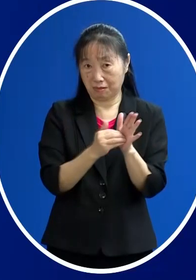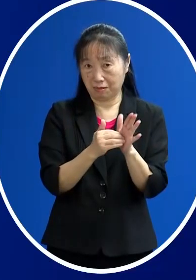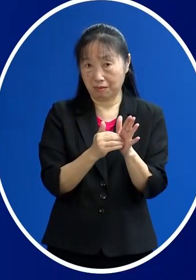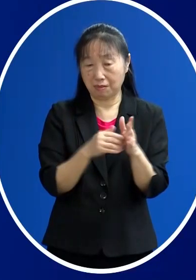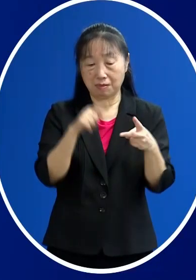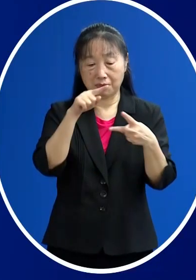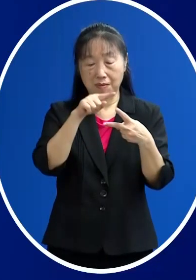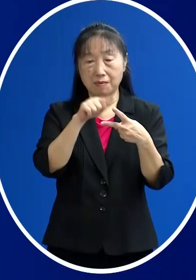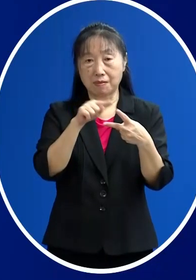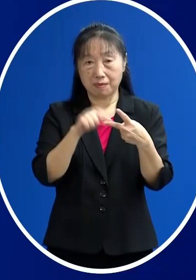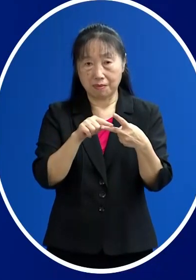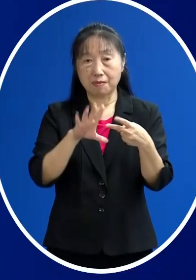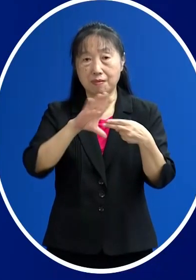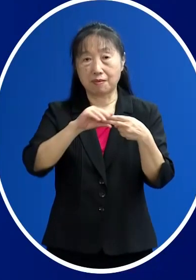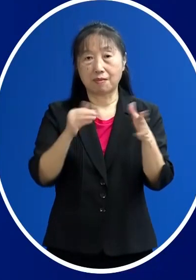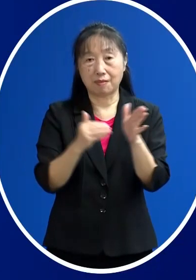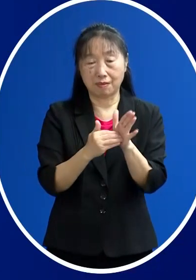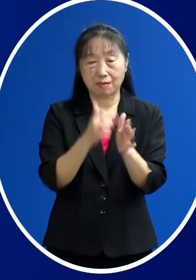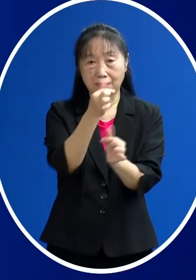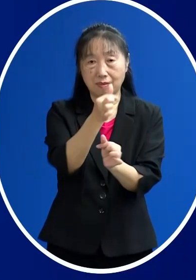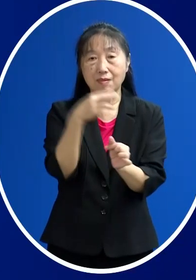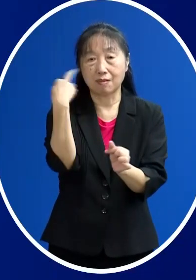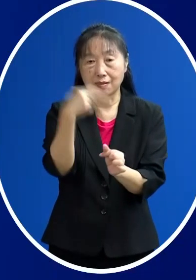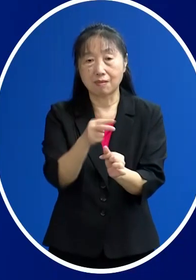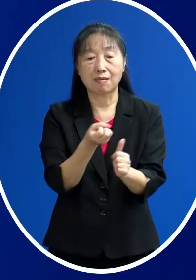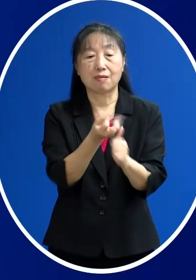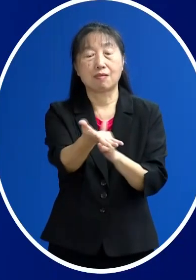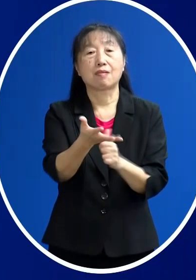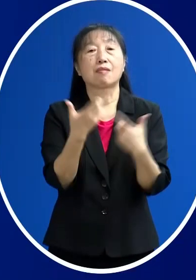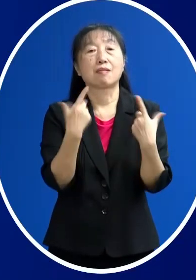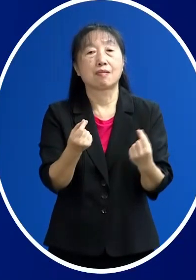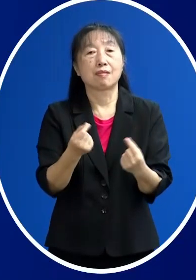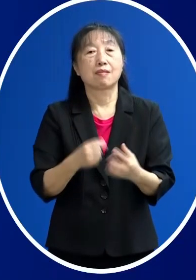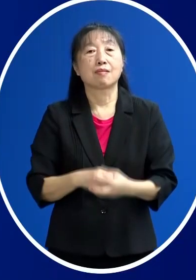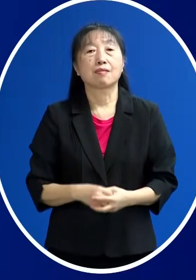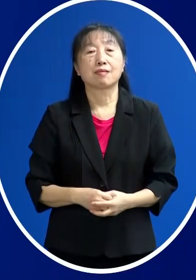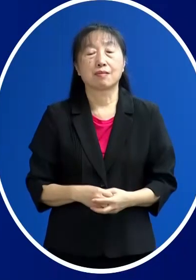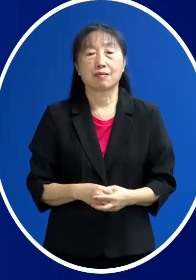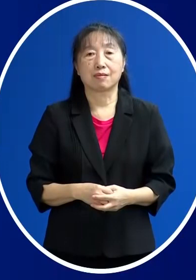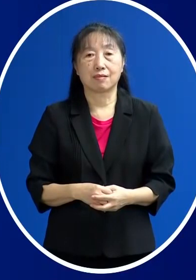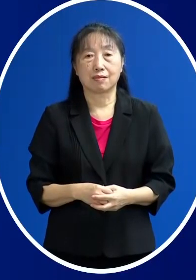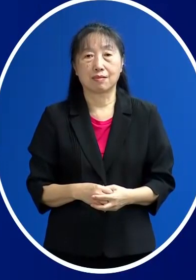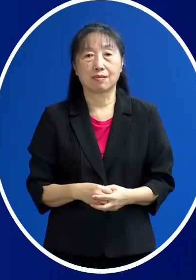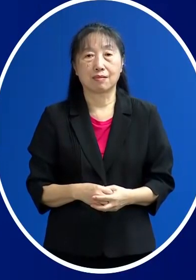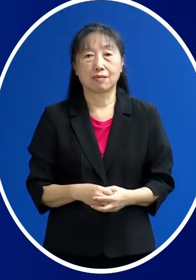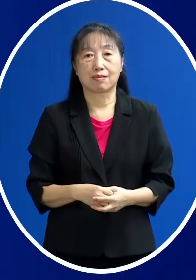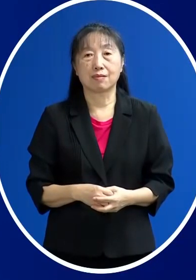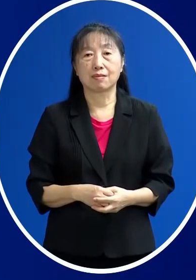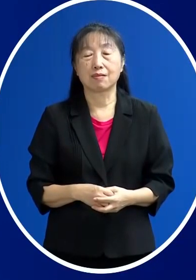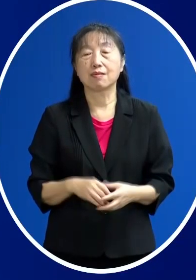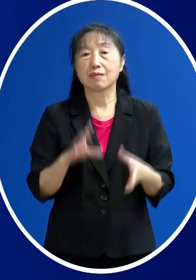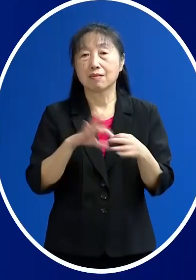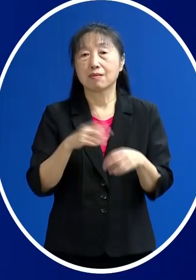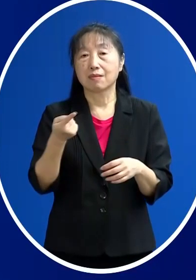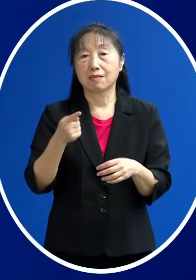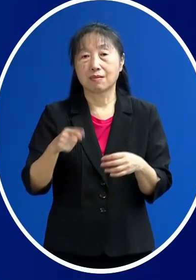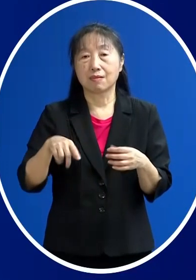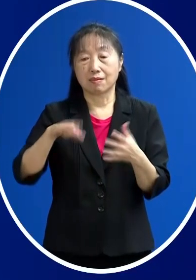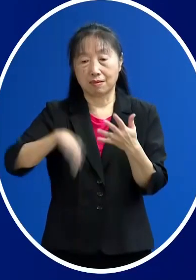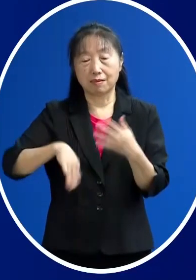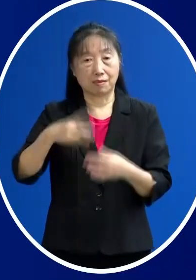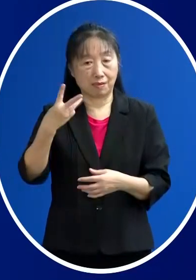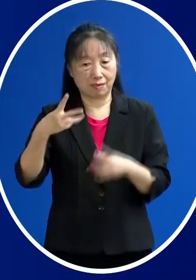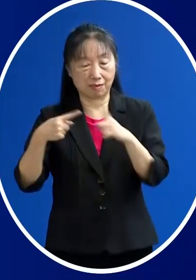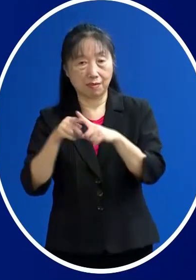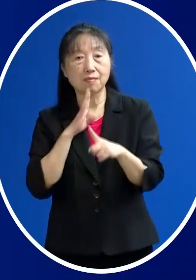完整接種過2劑廠牌各自不同的這個疫苗 那後3位都是在入